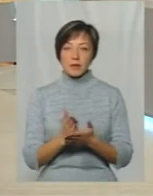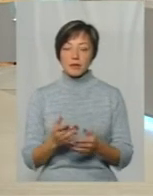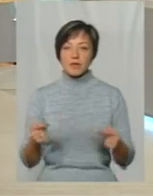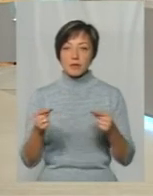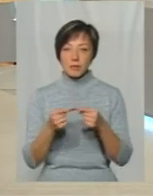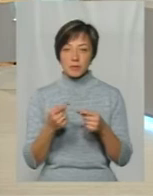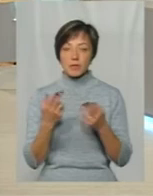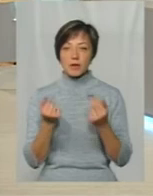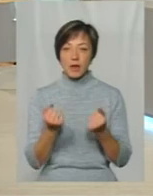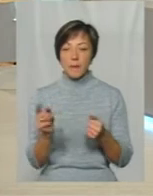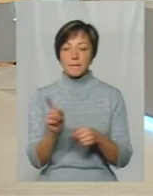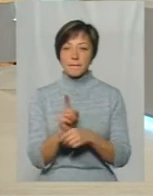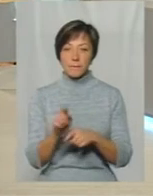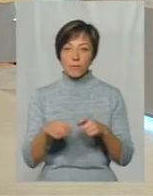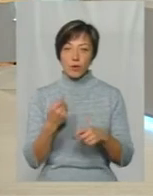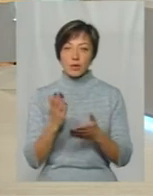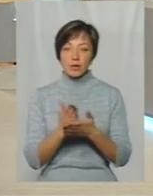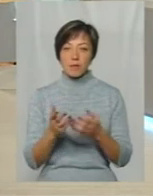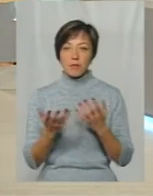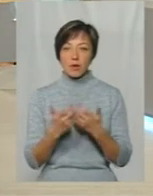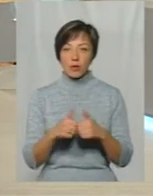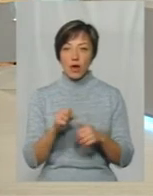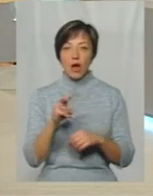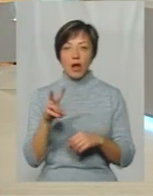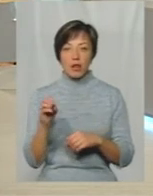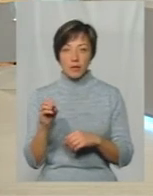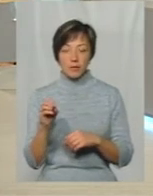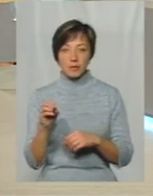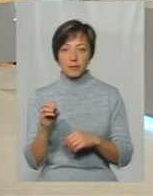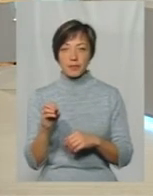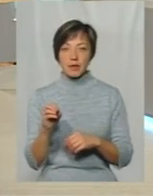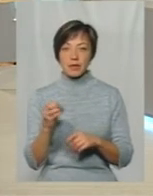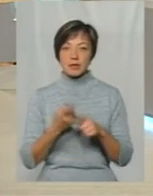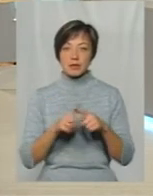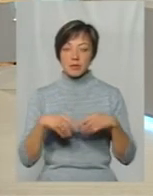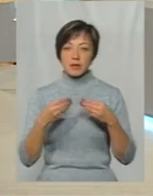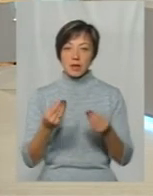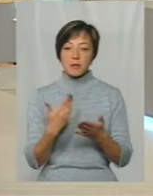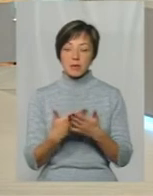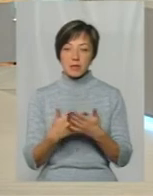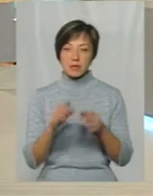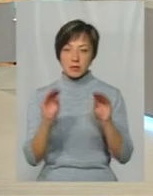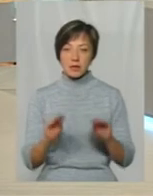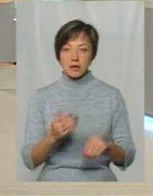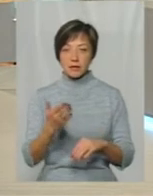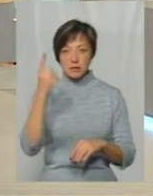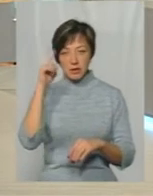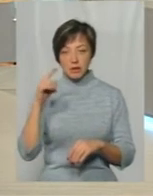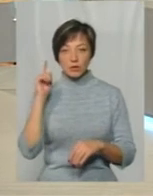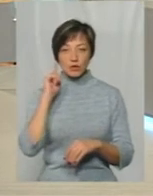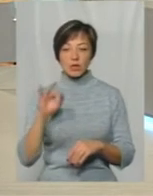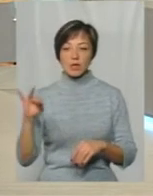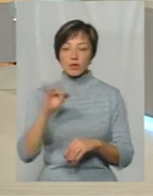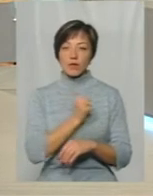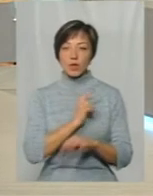похибка, звичайно, є при цьому підрахунку Я ж кажу, це є Але хоча б це дало хоча б якісь приблизні дані Ви знаєте, я чула історію, коли в